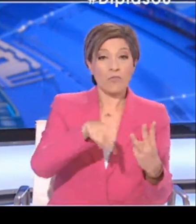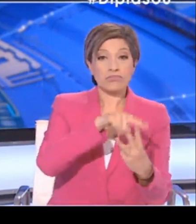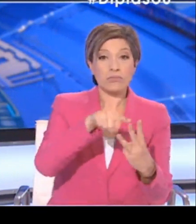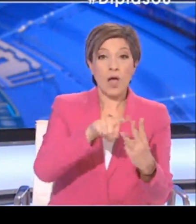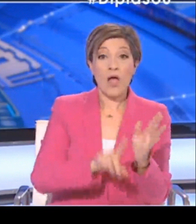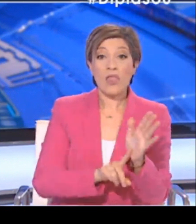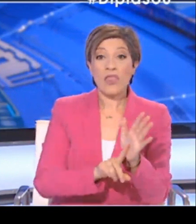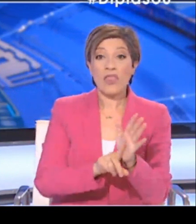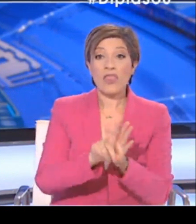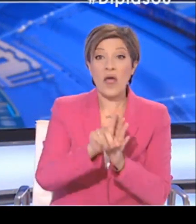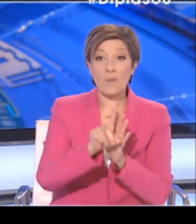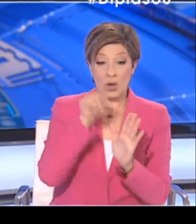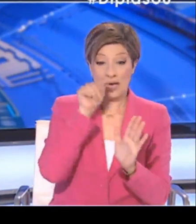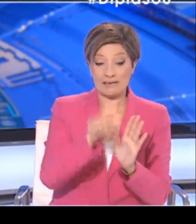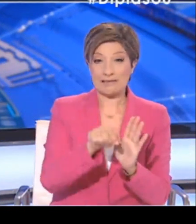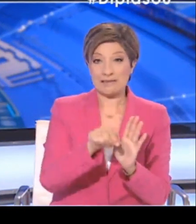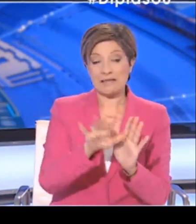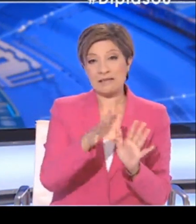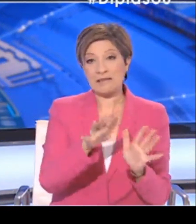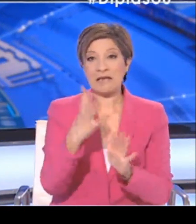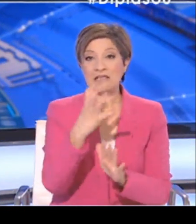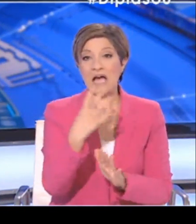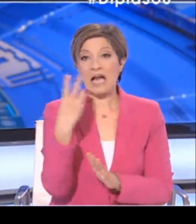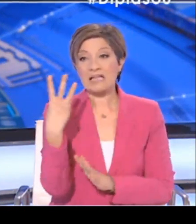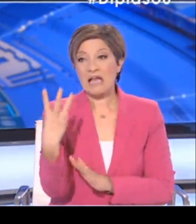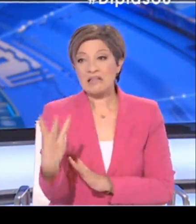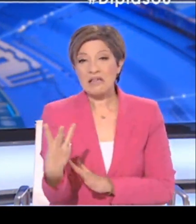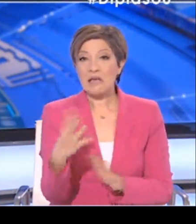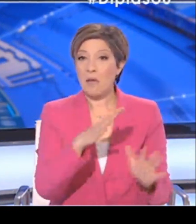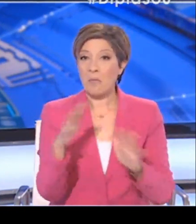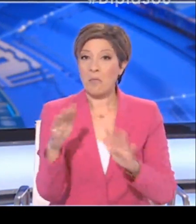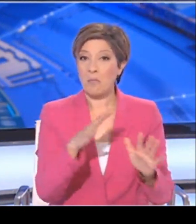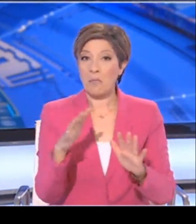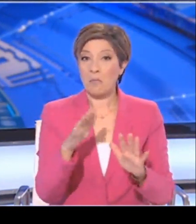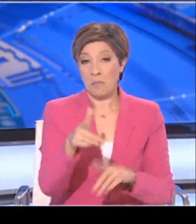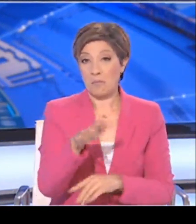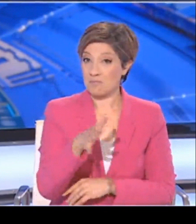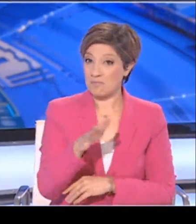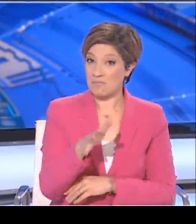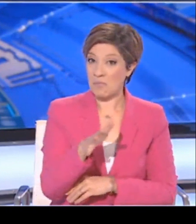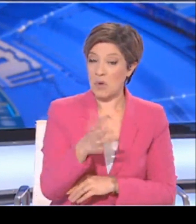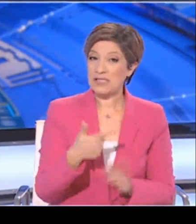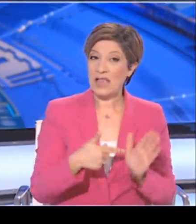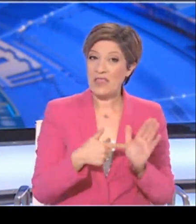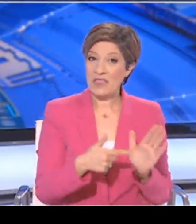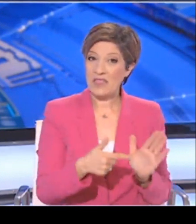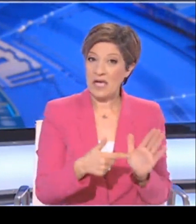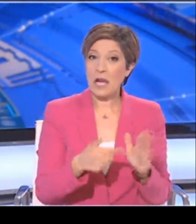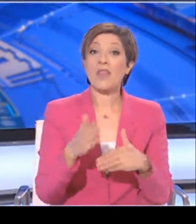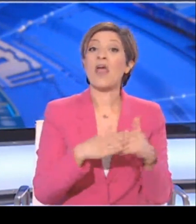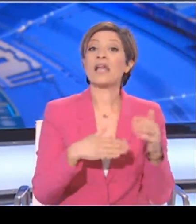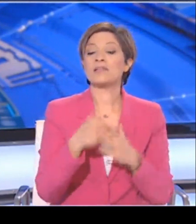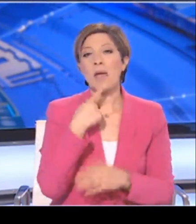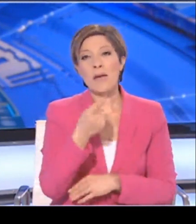κυμαίνονται αυτό το διάστημα κοντά στους 43 βαθμούς Κελσίου. Μήπως αυτό δείχνει ότι τελικά οι ψηλές